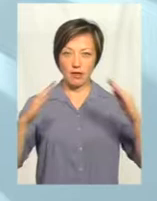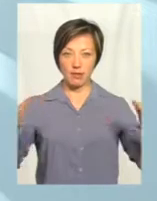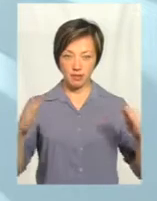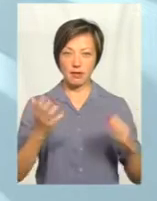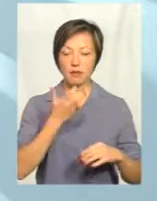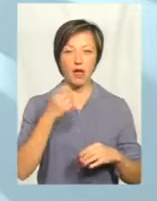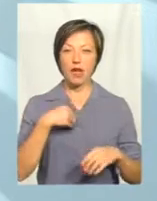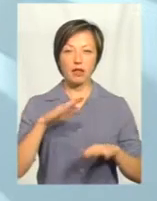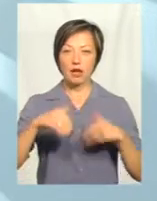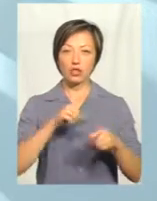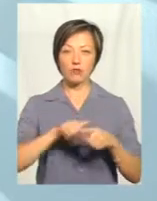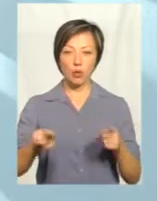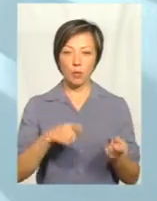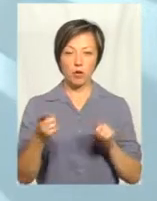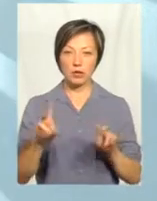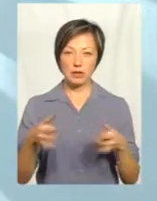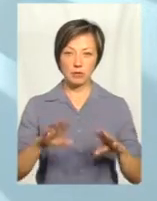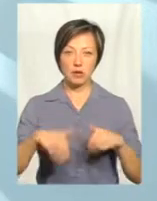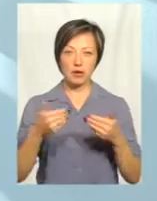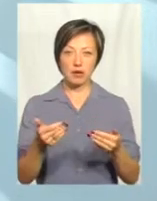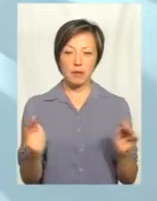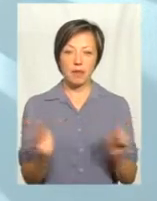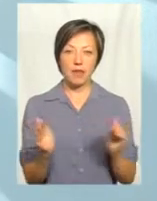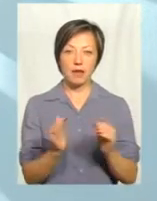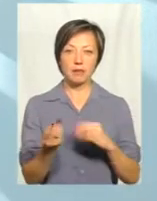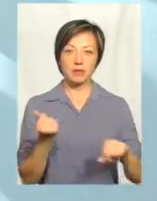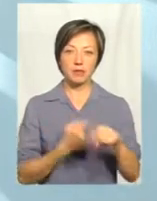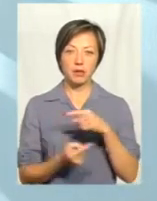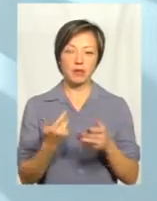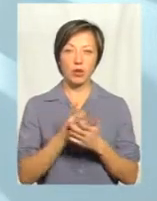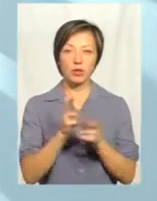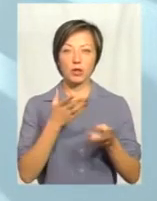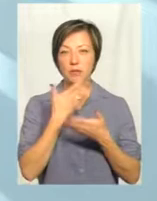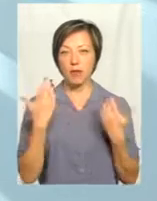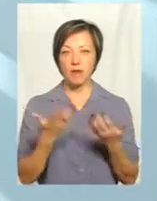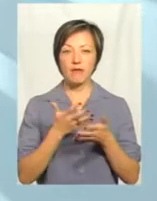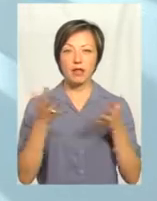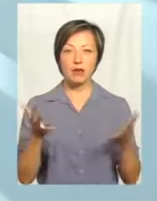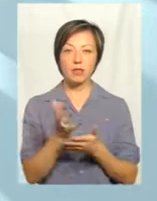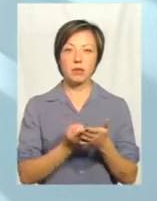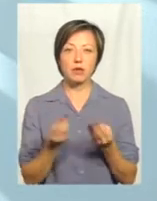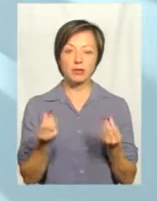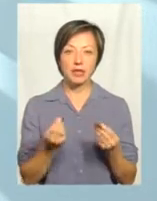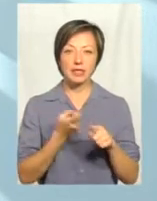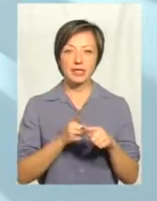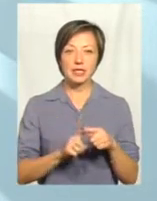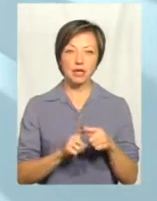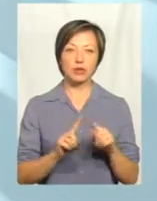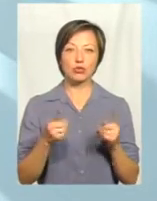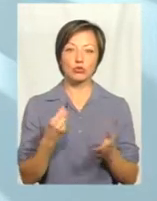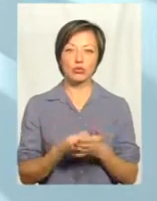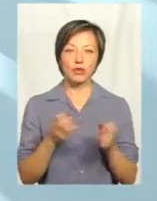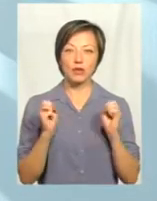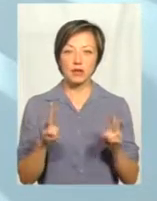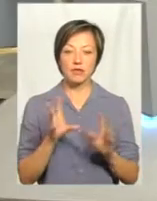і не радив робити швидкого переходу невеликим підприємцям, наприклад, хто не має великого запасу капіталу, тому що це є надзвичайно великі